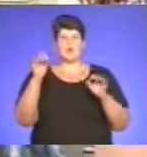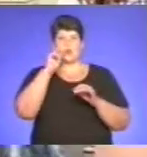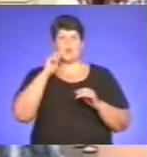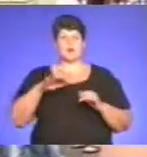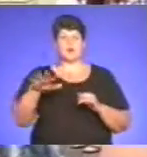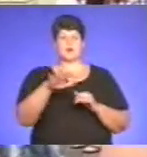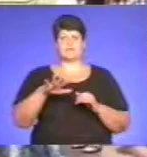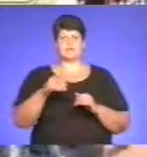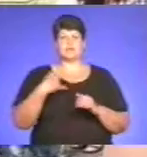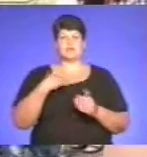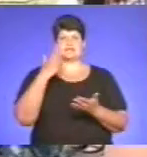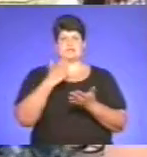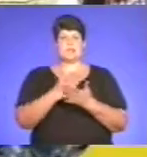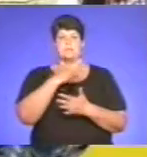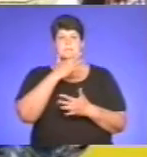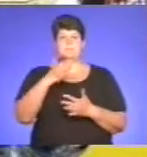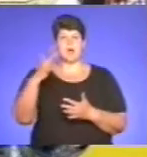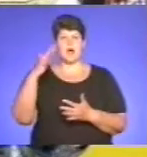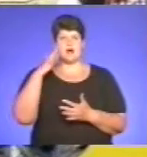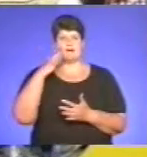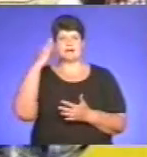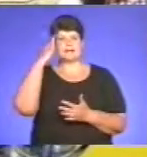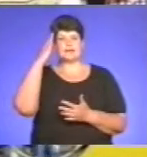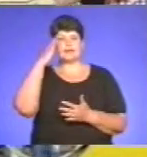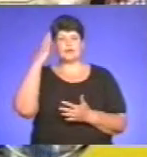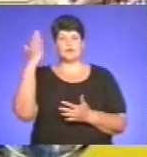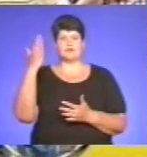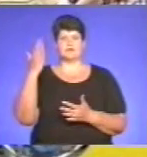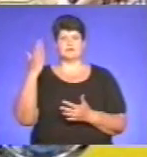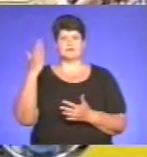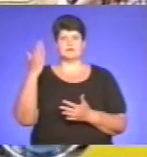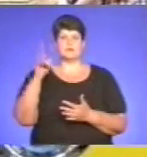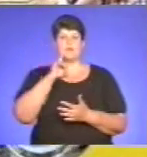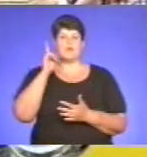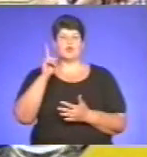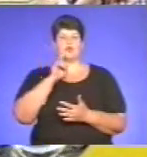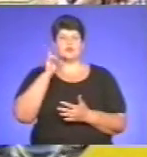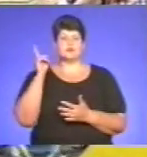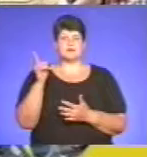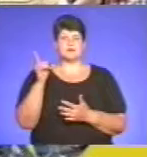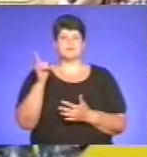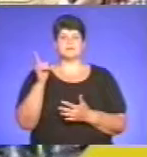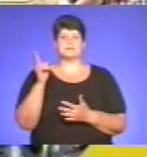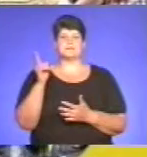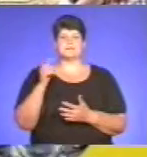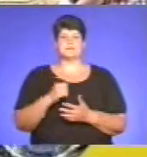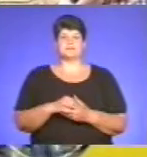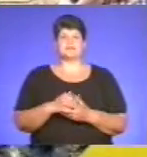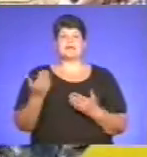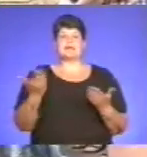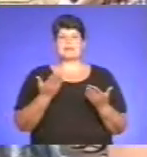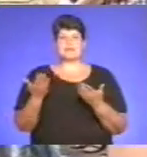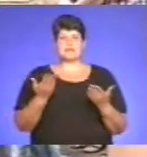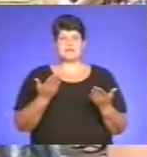У нас є багато талановитих молоді, які